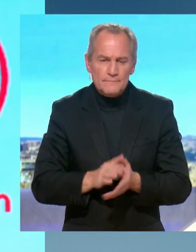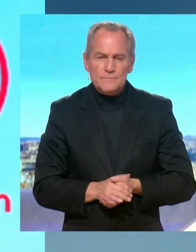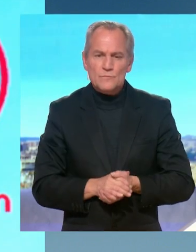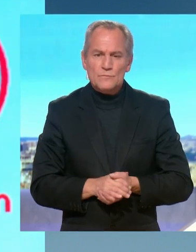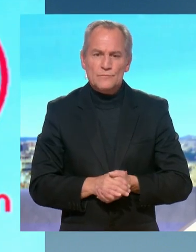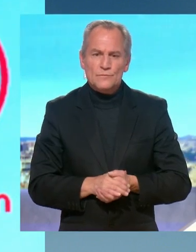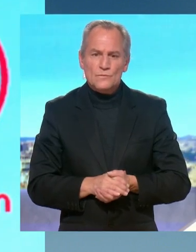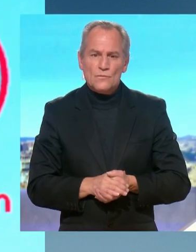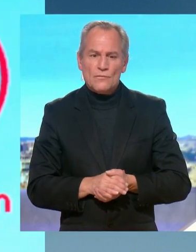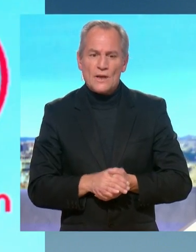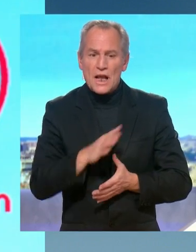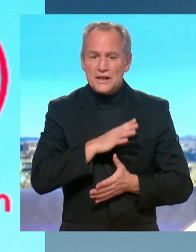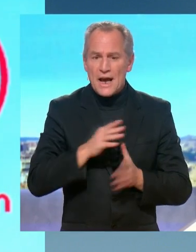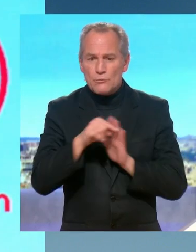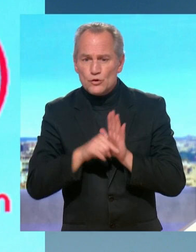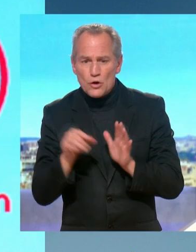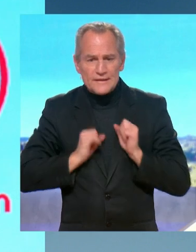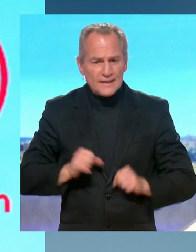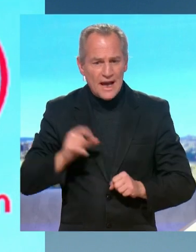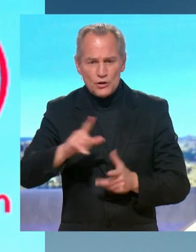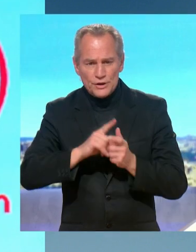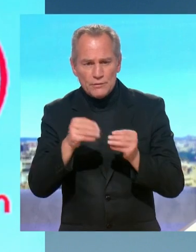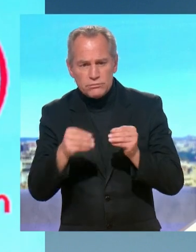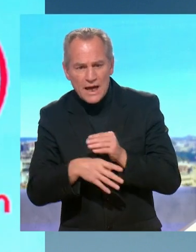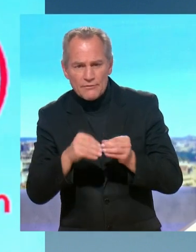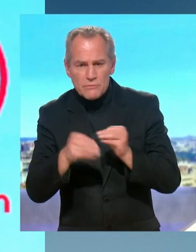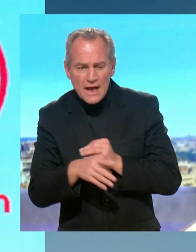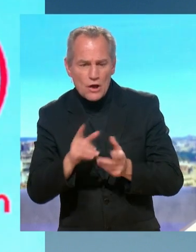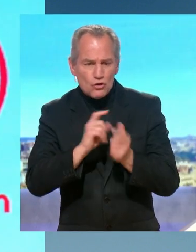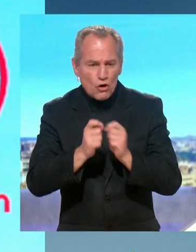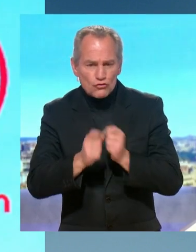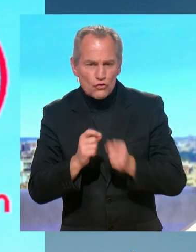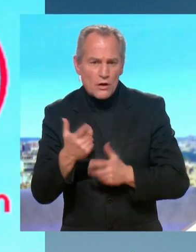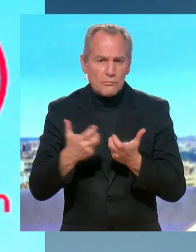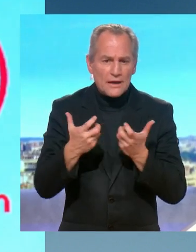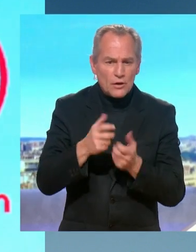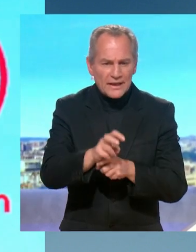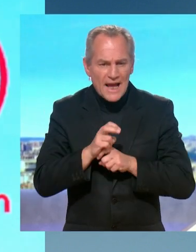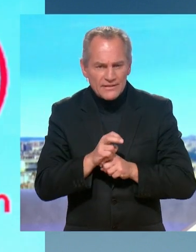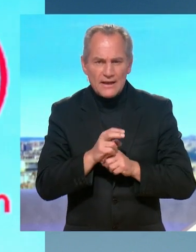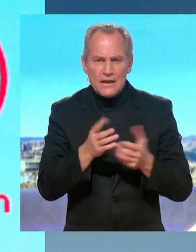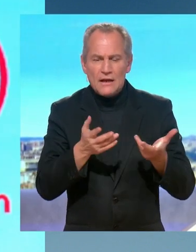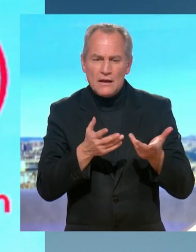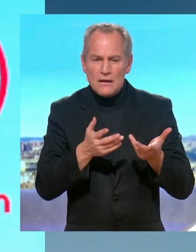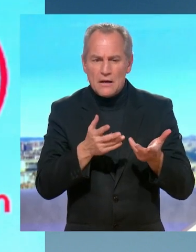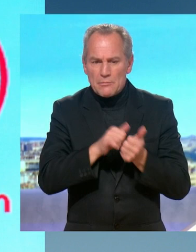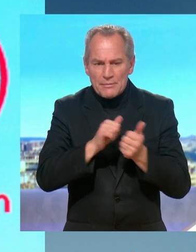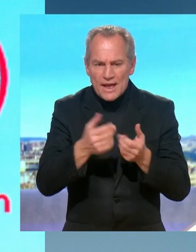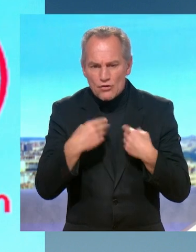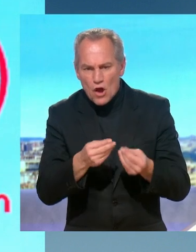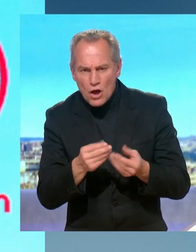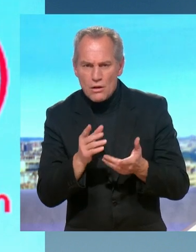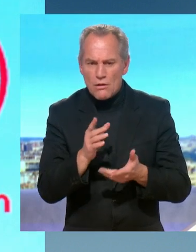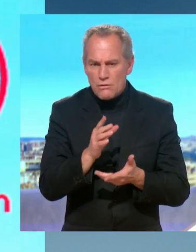puis, il y des mesures où le Sénat a modifié. Alors, ils ont retenu des régularisations, je m'en félicite, après avoir longtemps dit qu ne le feraient pas, mais qui, à mon avis, méritent encore d'être